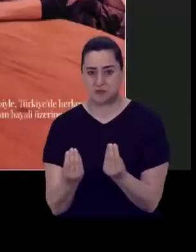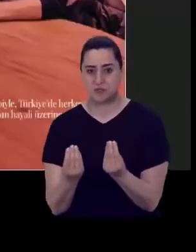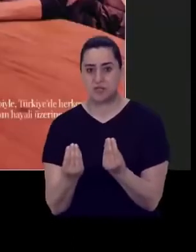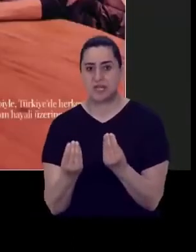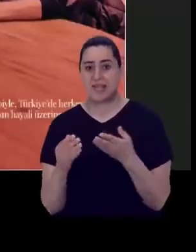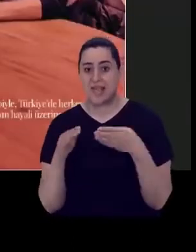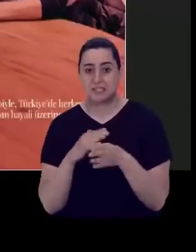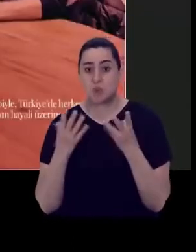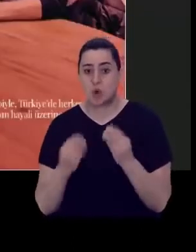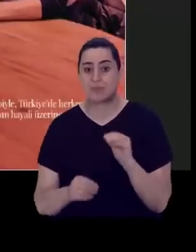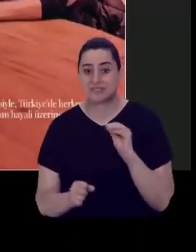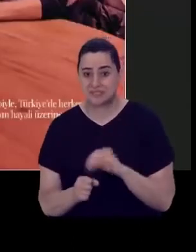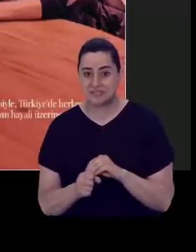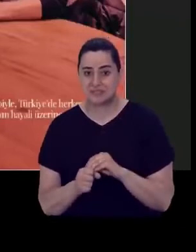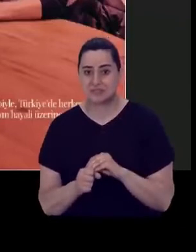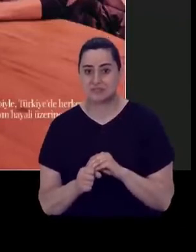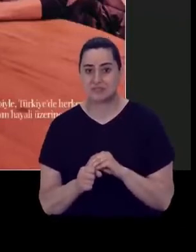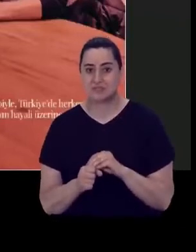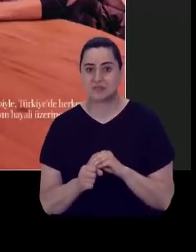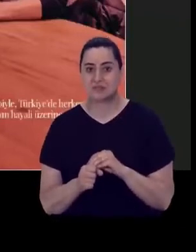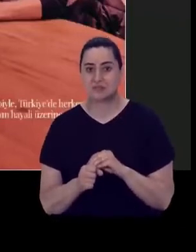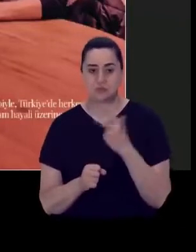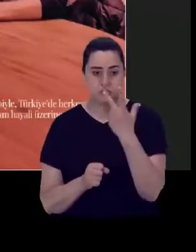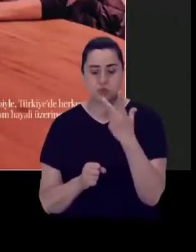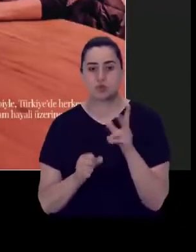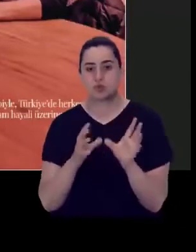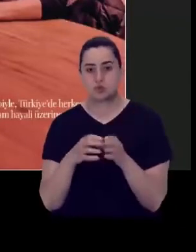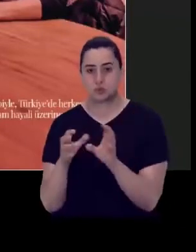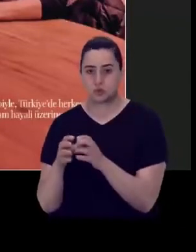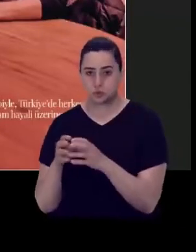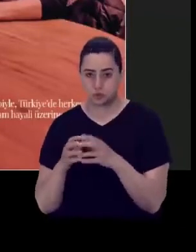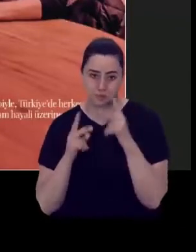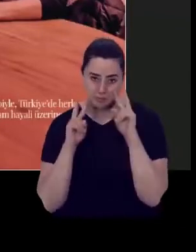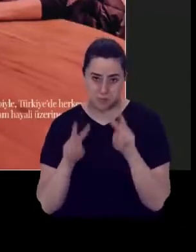erişilebilirlik ve her şeyin 3 ay yapıyoruz.